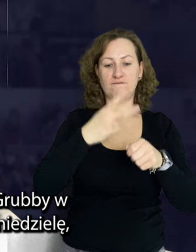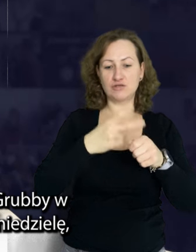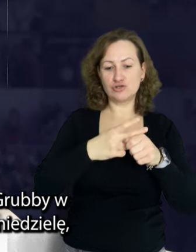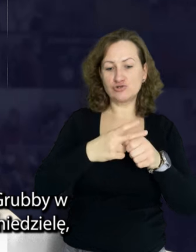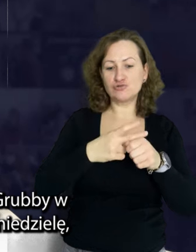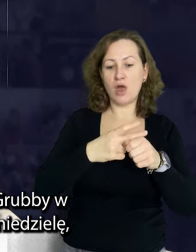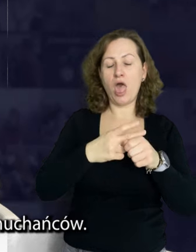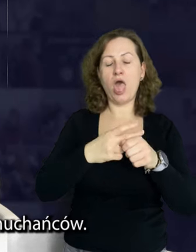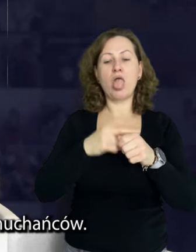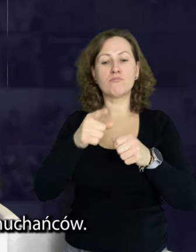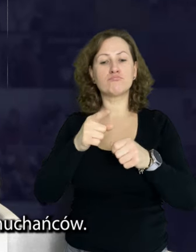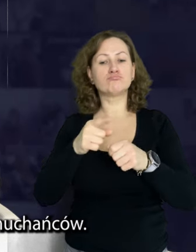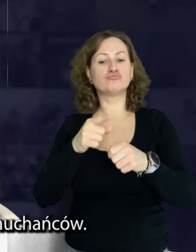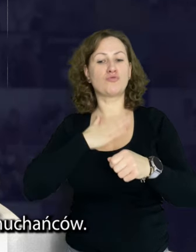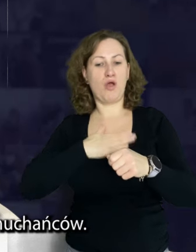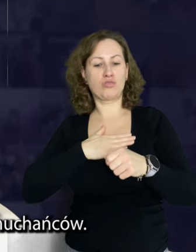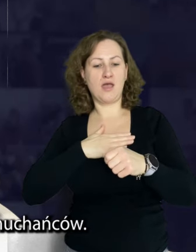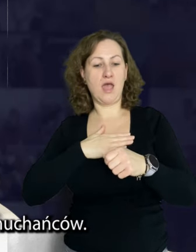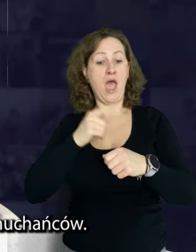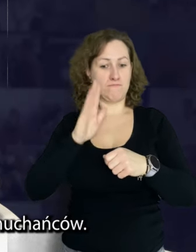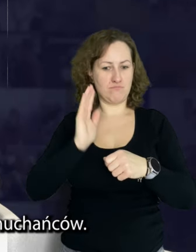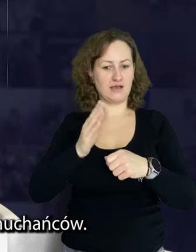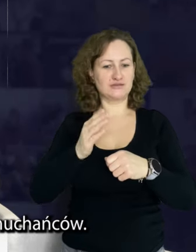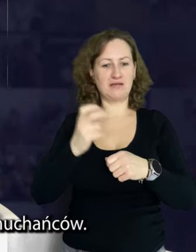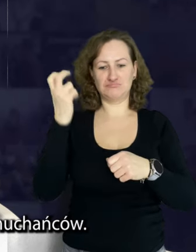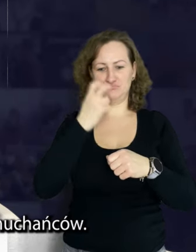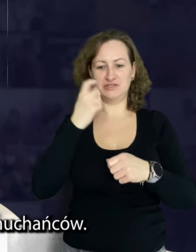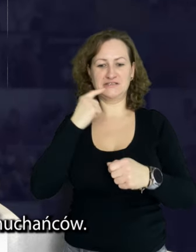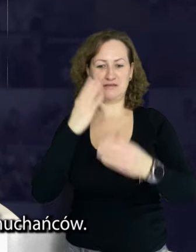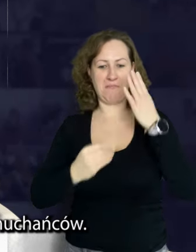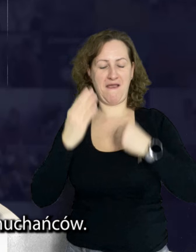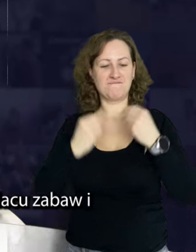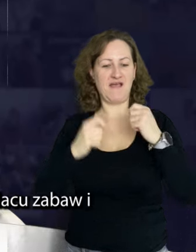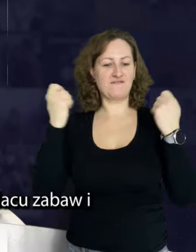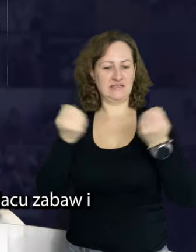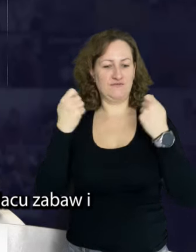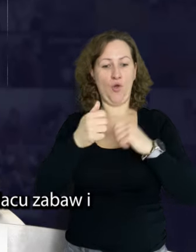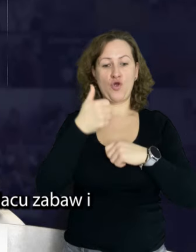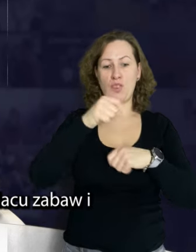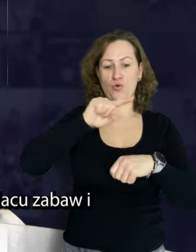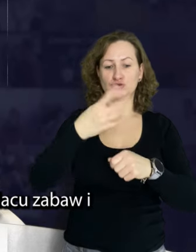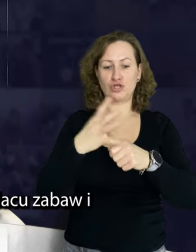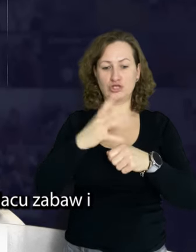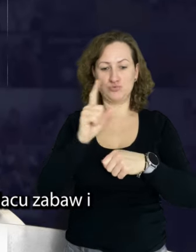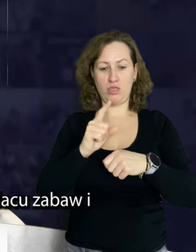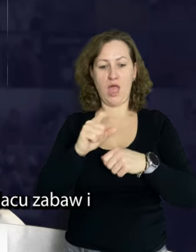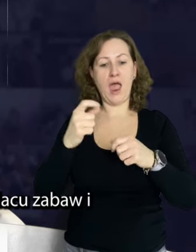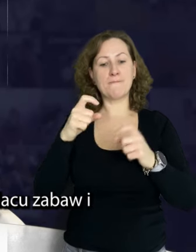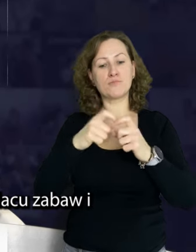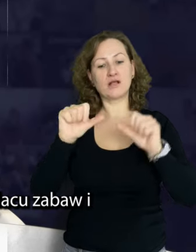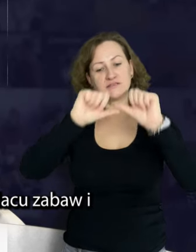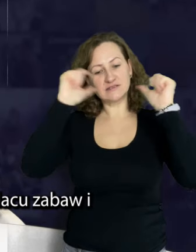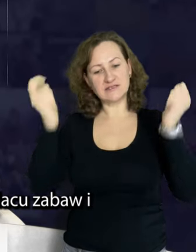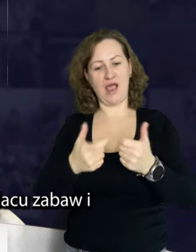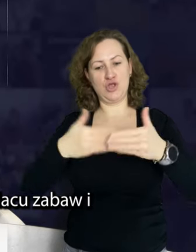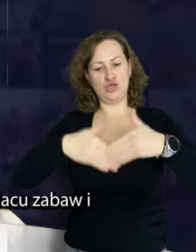-18 w niedzielę odbędzie się niezwykłe wydarzenie. Halowy Festiwal Dmuchańców. 1 godzina 40 zł, bilet całodniowy 60